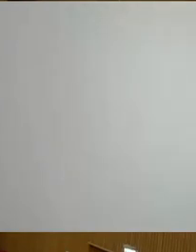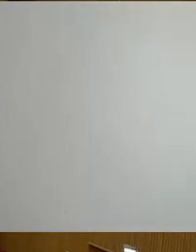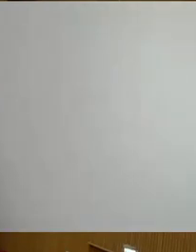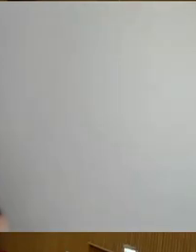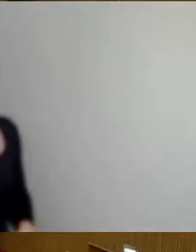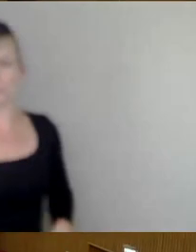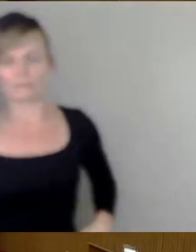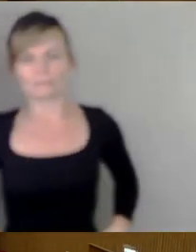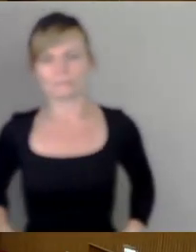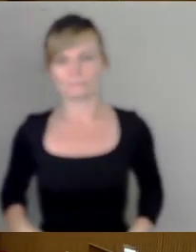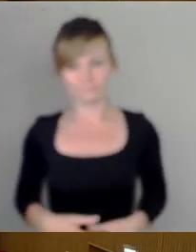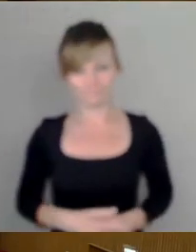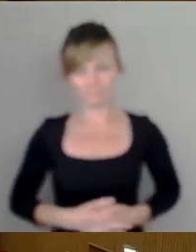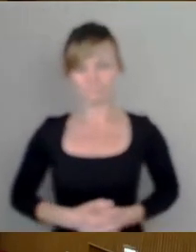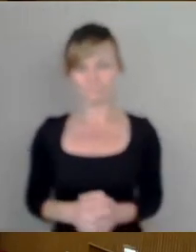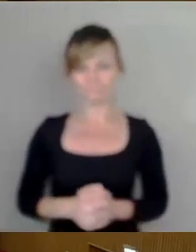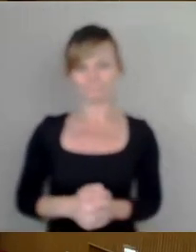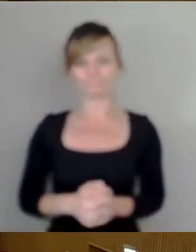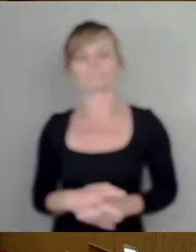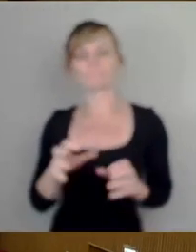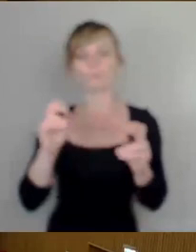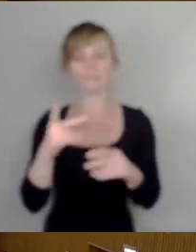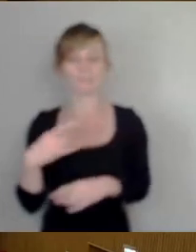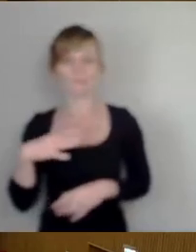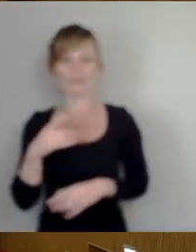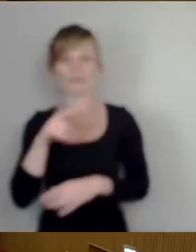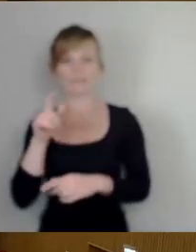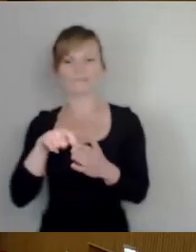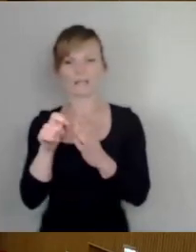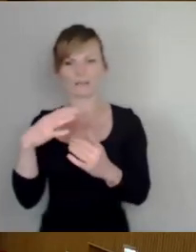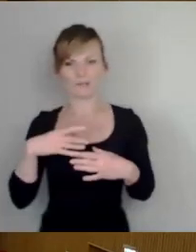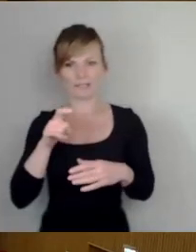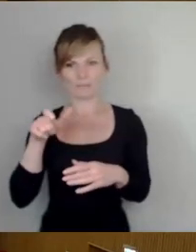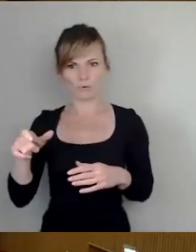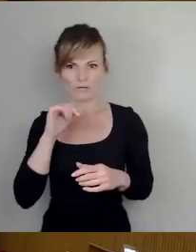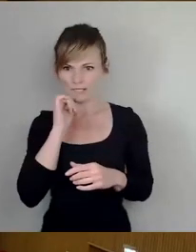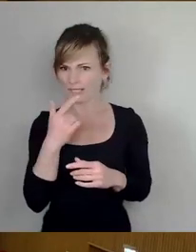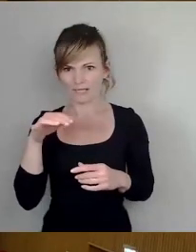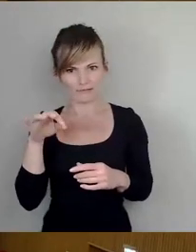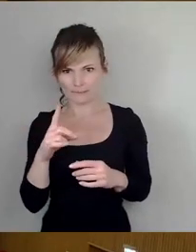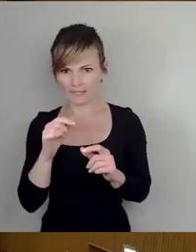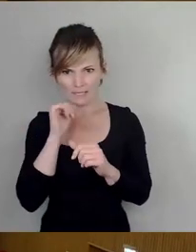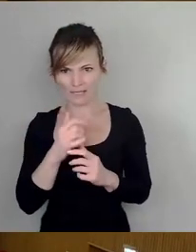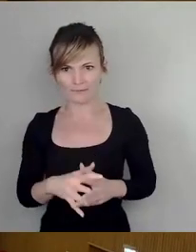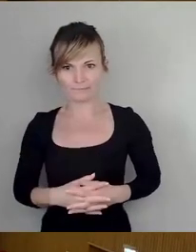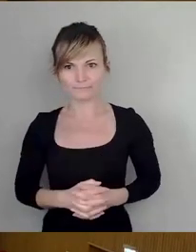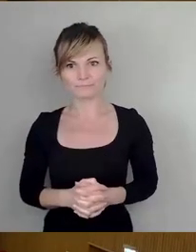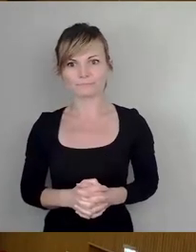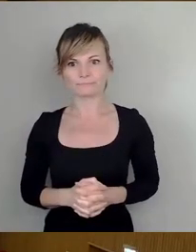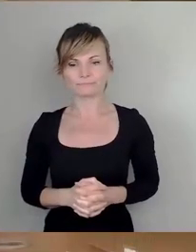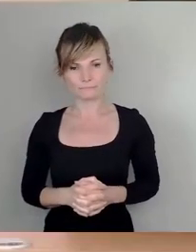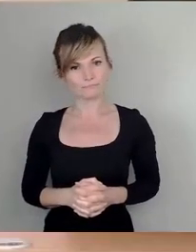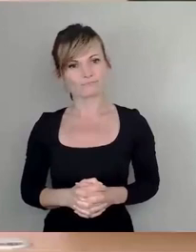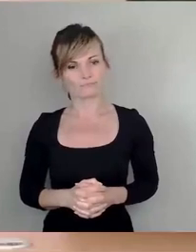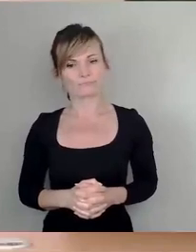Okay, dann Freie Wähler, Freie Bürger, nein, FDP, nein. Dann machen wir jetzt die